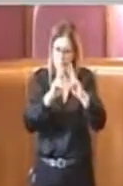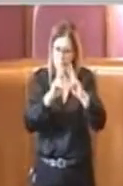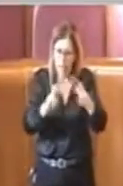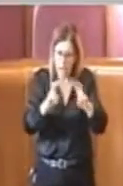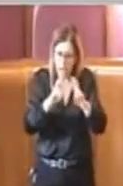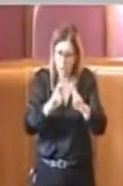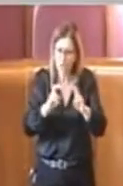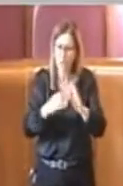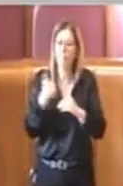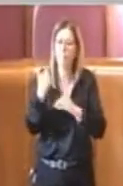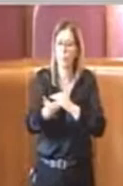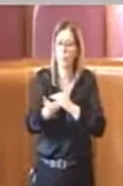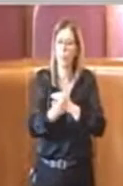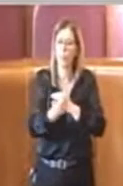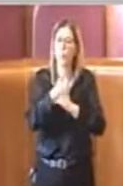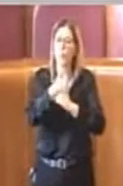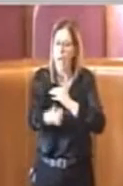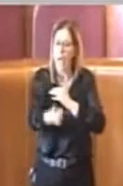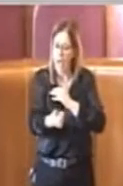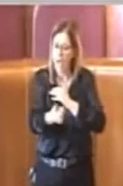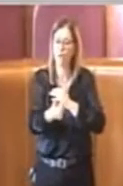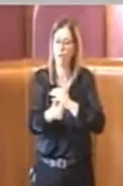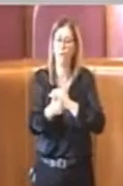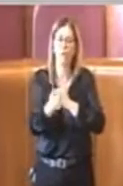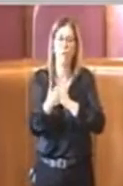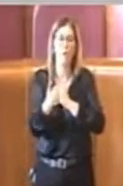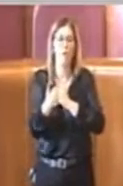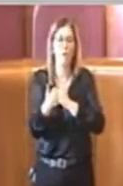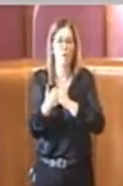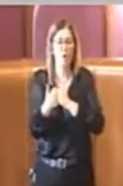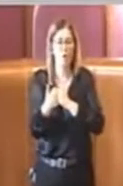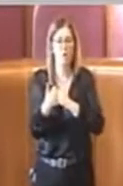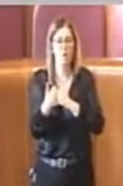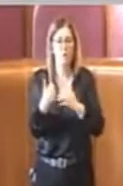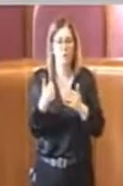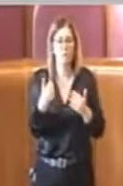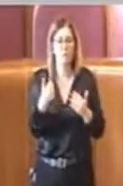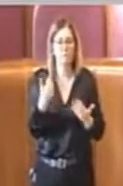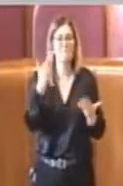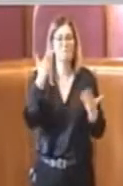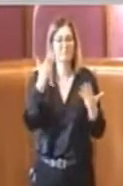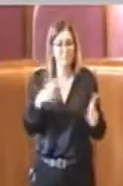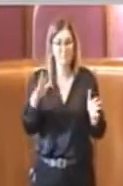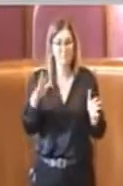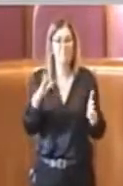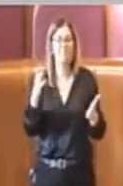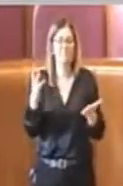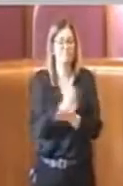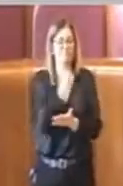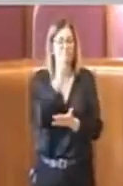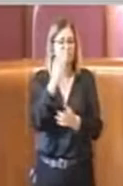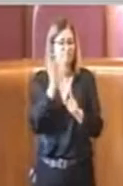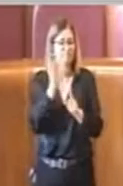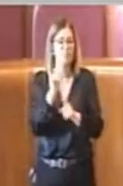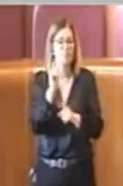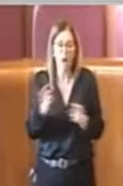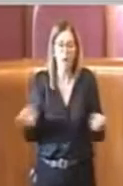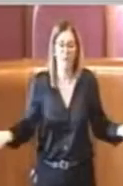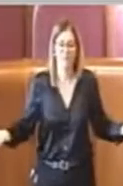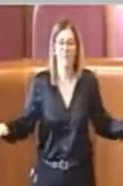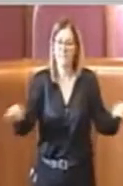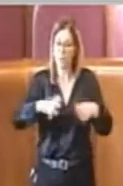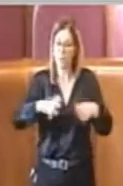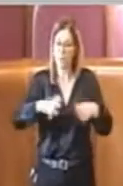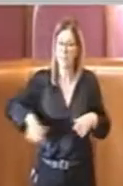un anno. Pensate che sono arrivati all'obiettivo di far sequestrare un'area di 13 mila metri